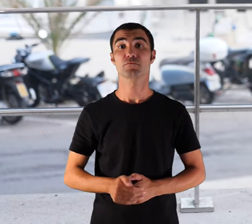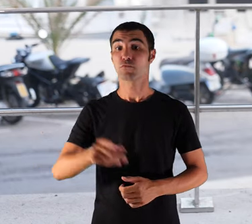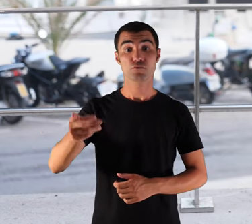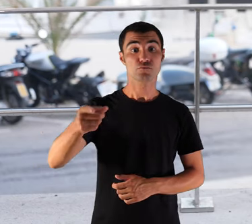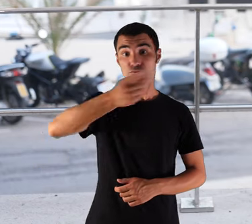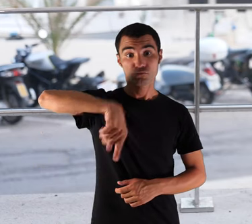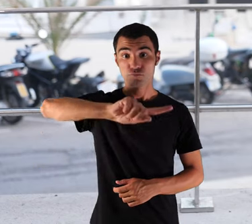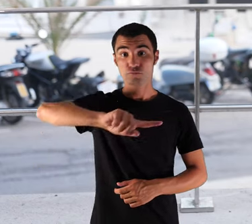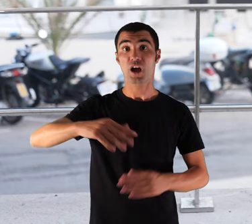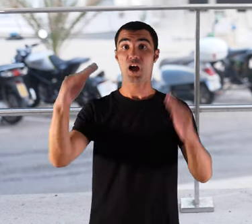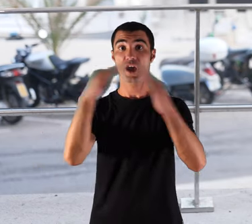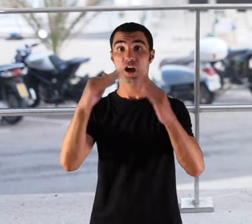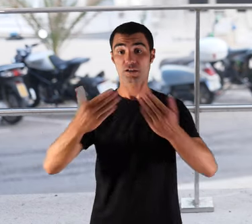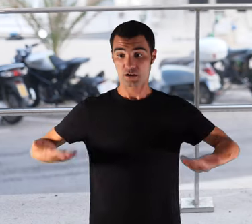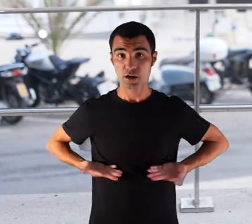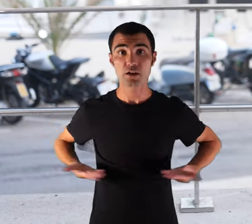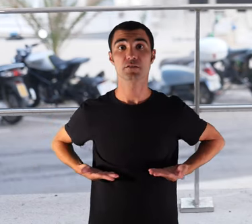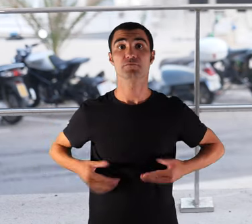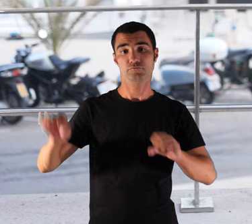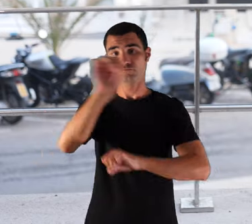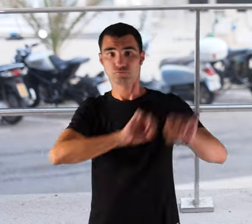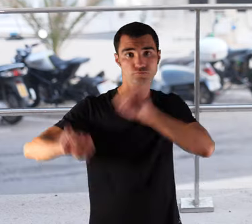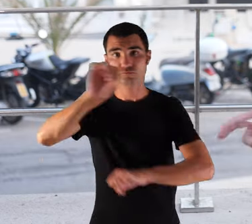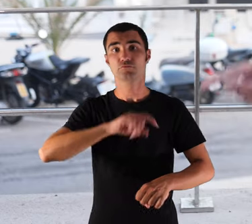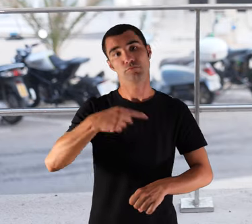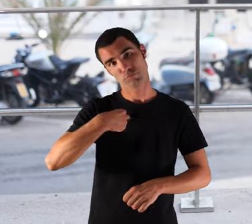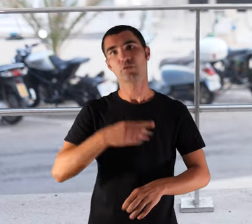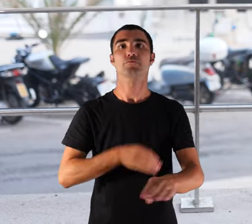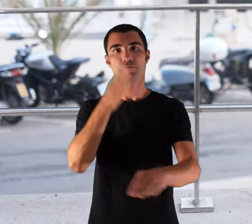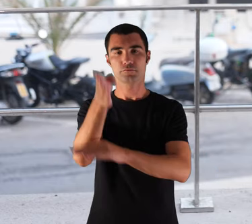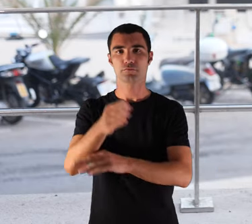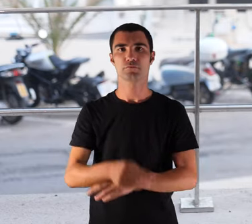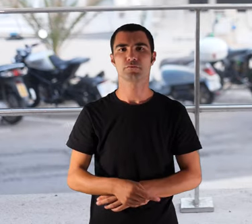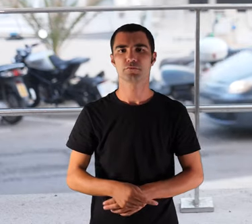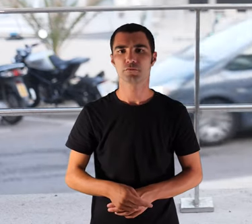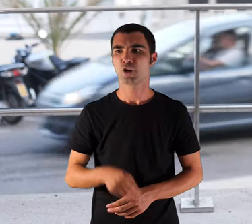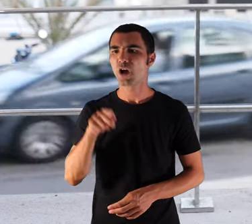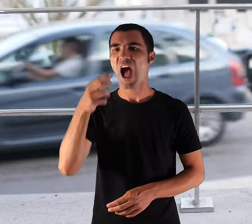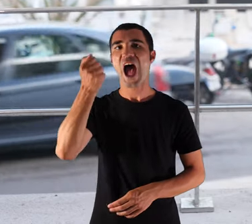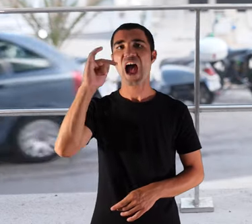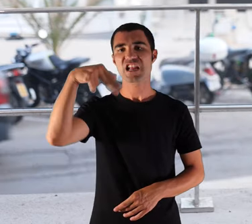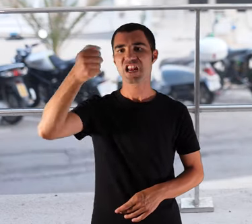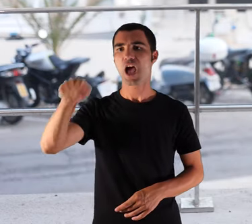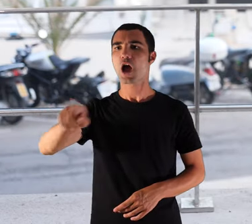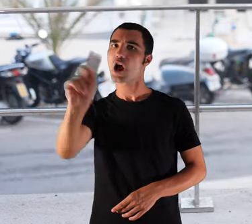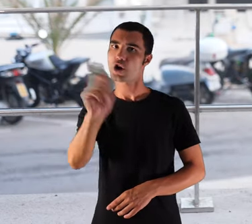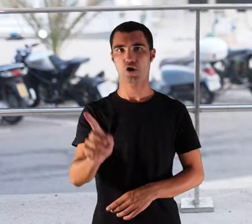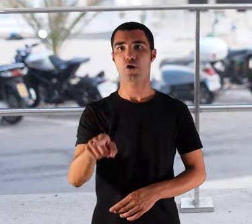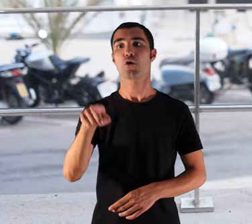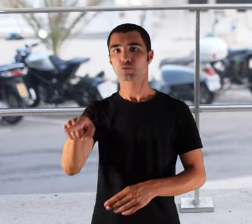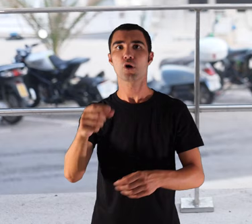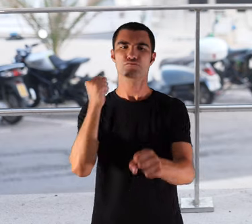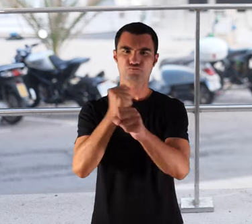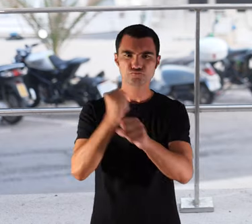voltos fareu les feines de la casa i ho fareu tot i me n'aniria jo i mon pare li va dir ah no tu, aina no perquè tu tens les teves feines